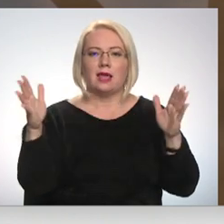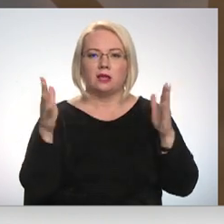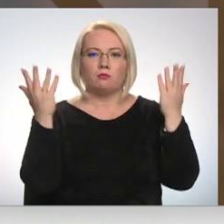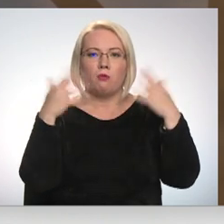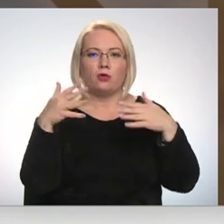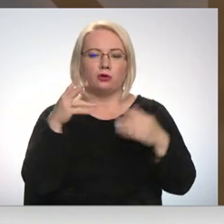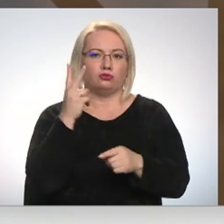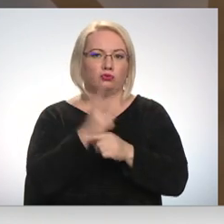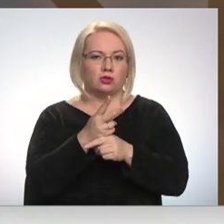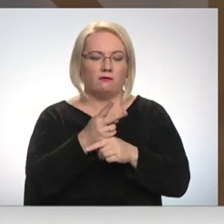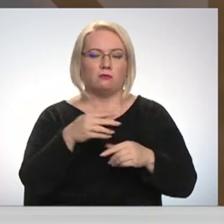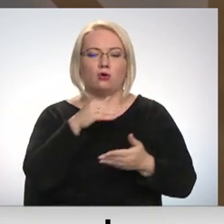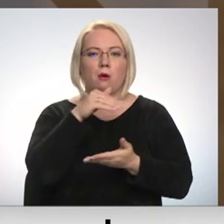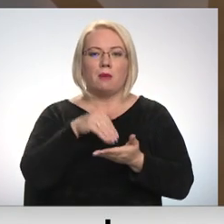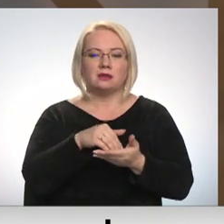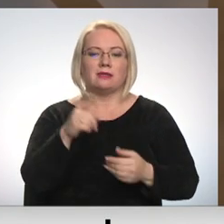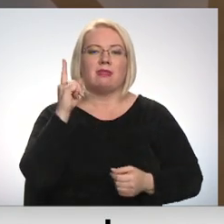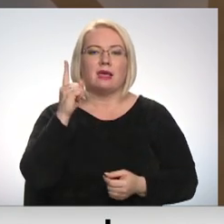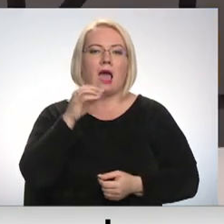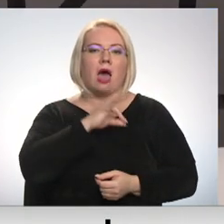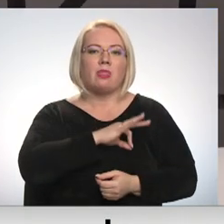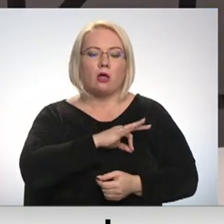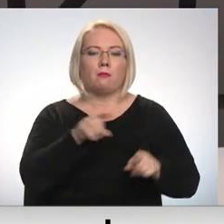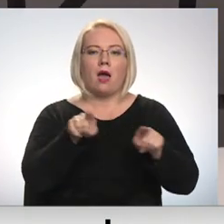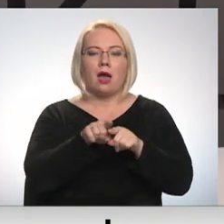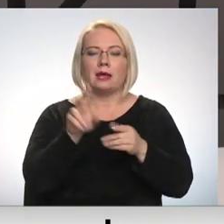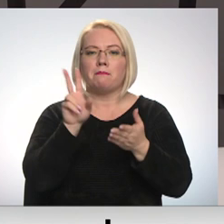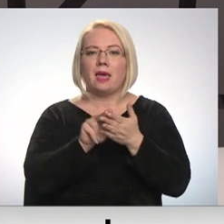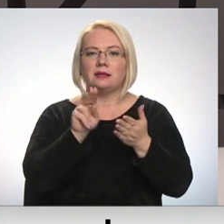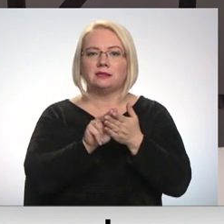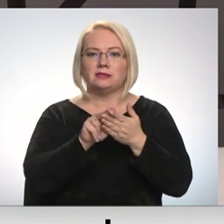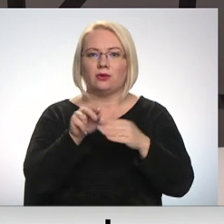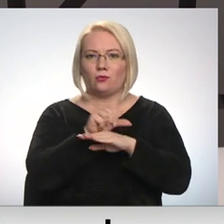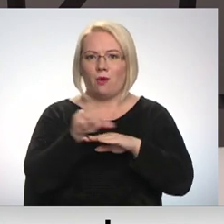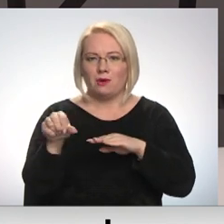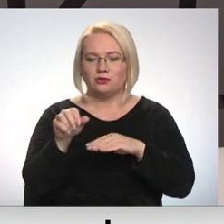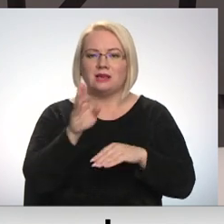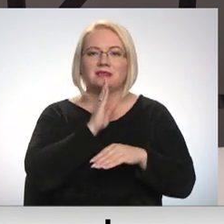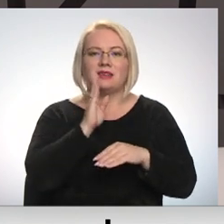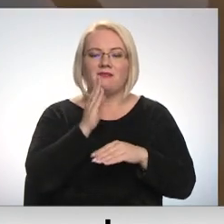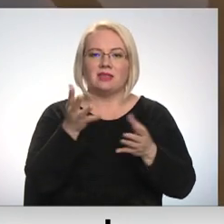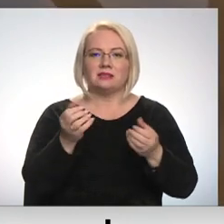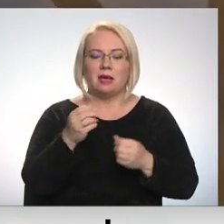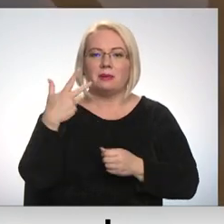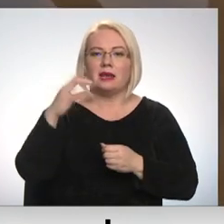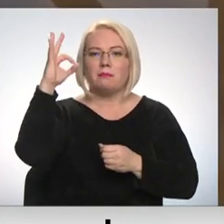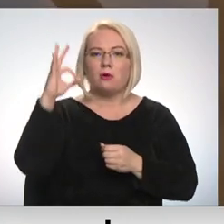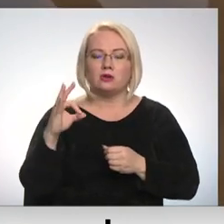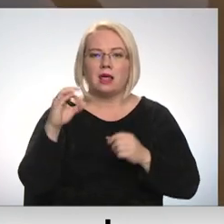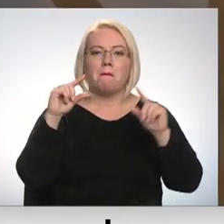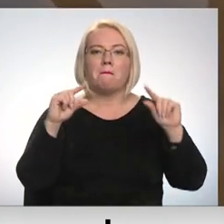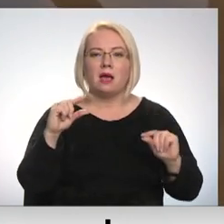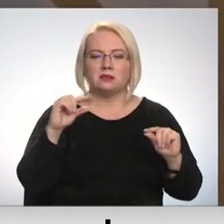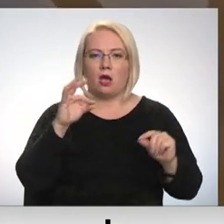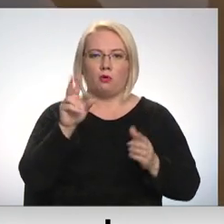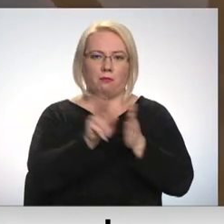uzdevums, jo pastāv ne tikai attalgojuma, bet arī pensiju plaisa. Sievietes saņem par 30% mazāku pensiju,